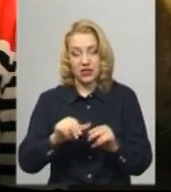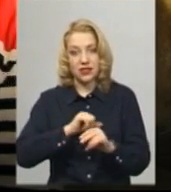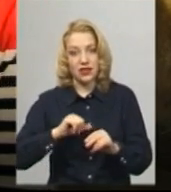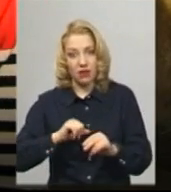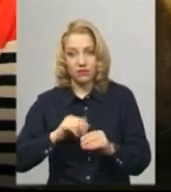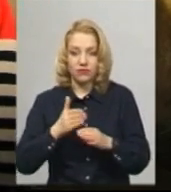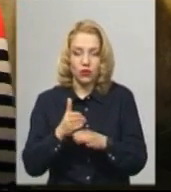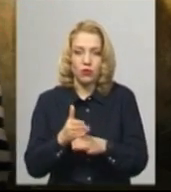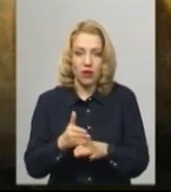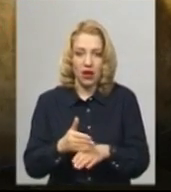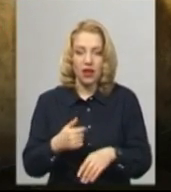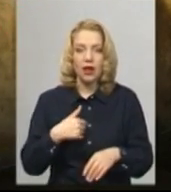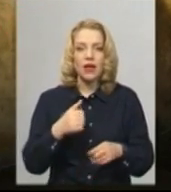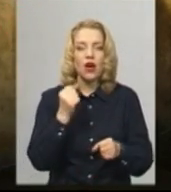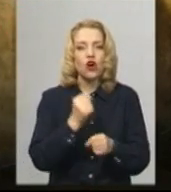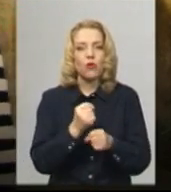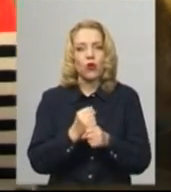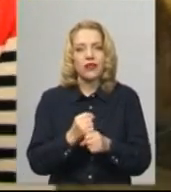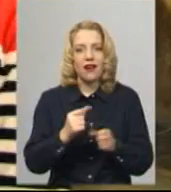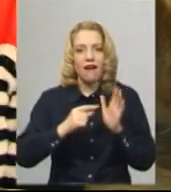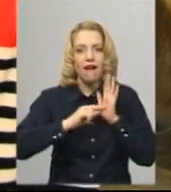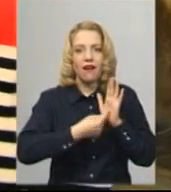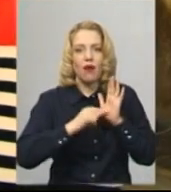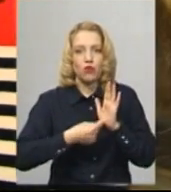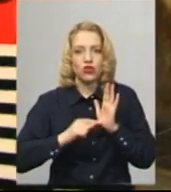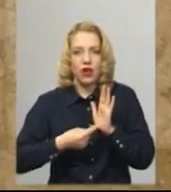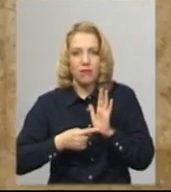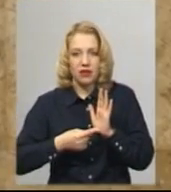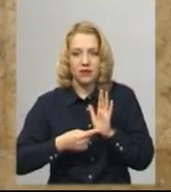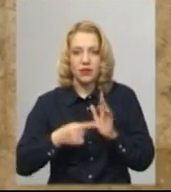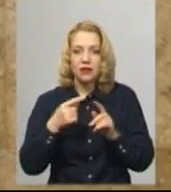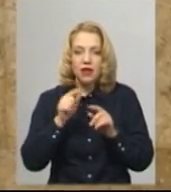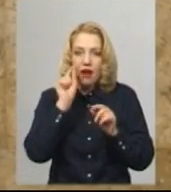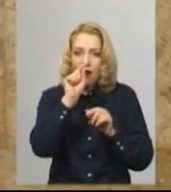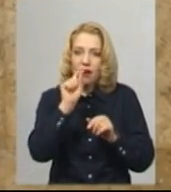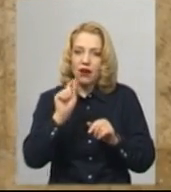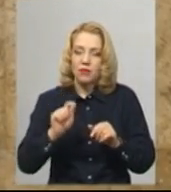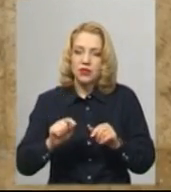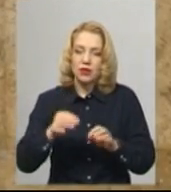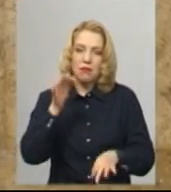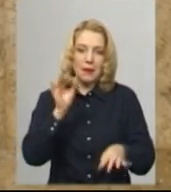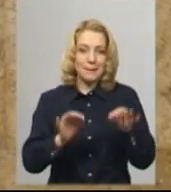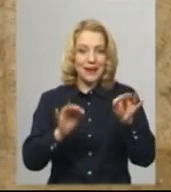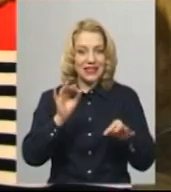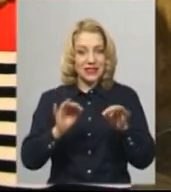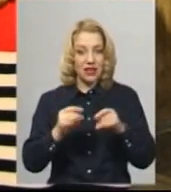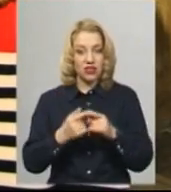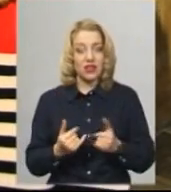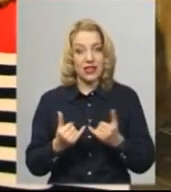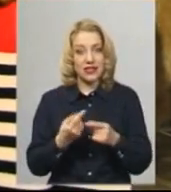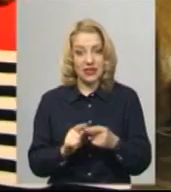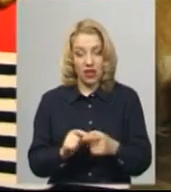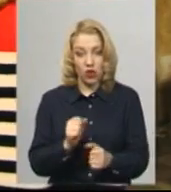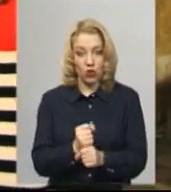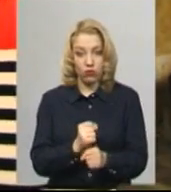звана техніка, живопис крапочками, пейзаж. Для цієї роботи